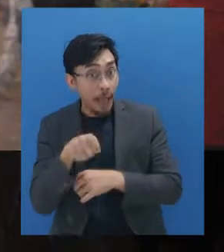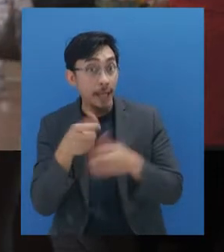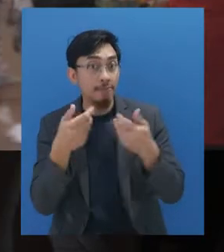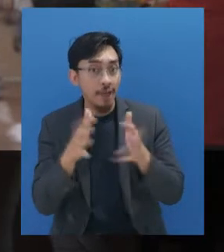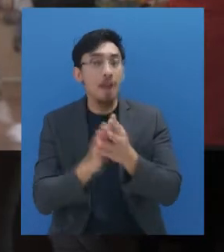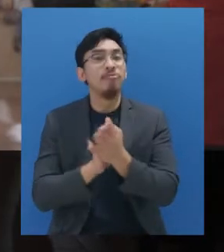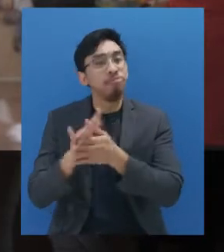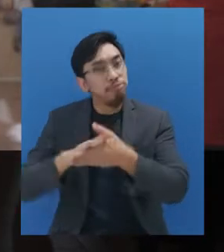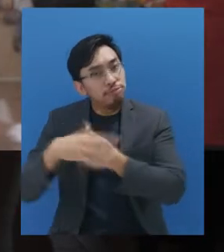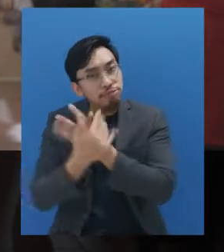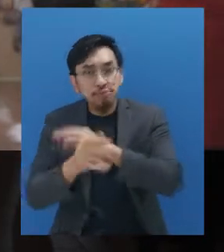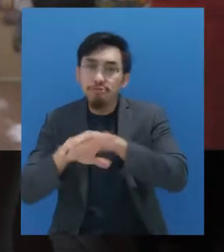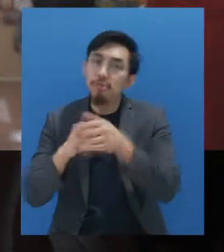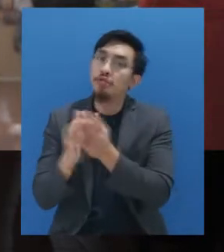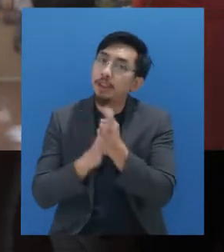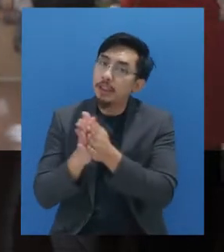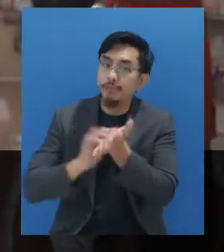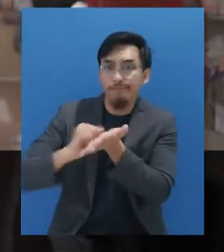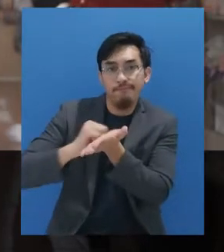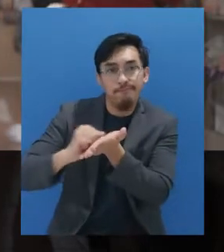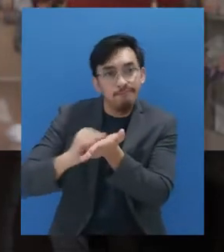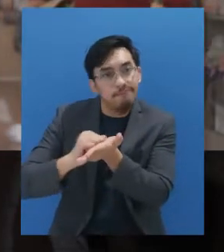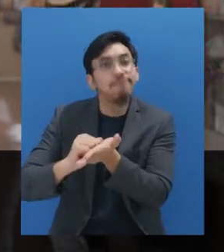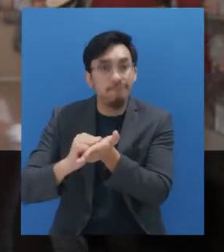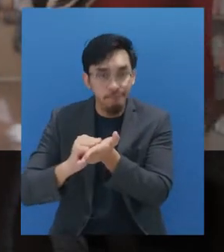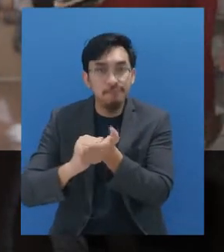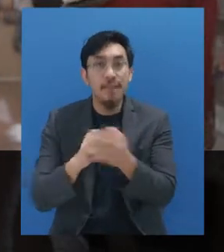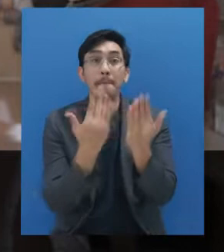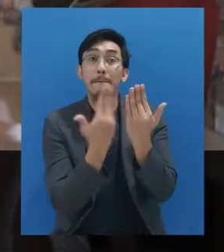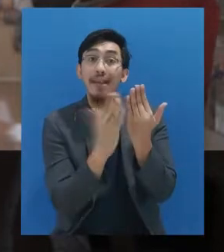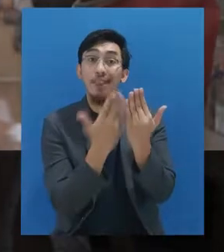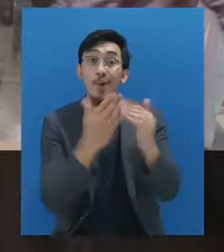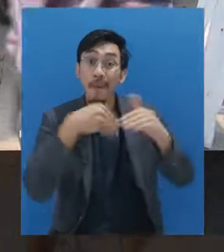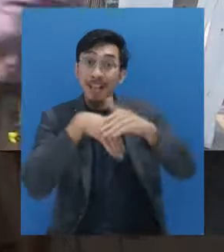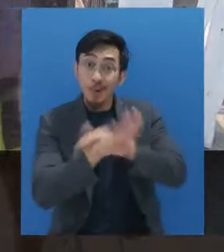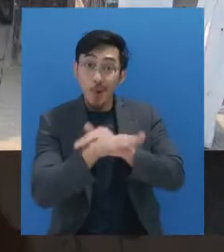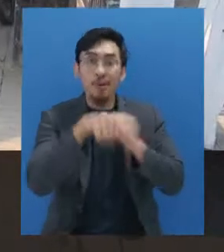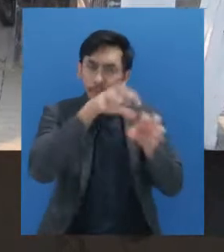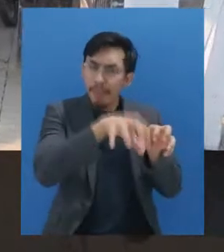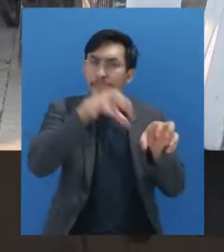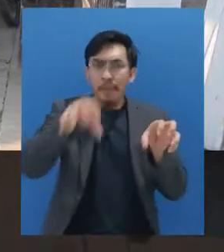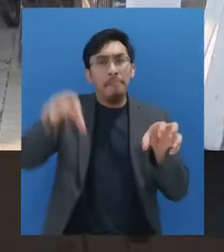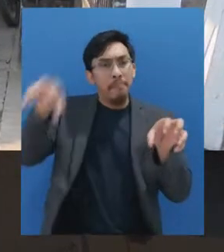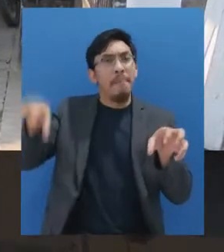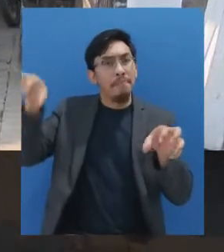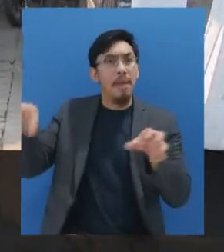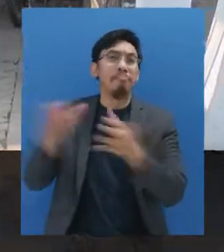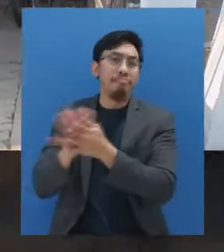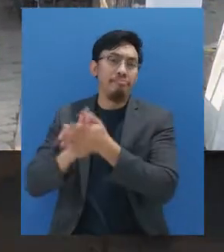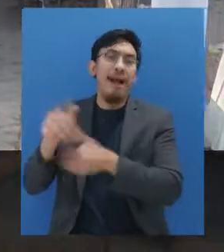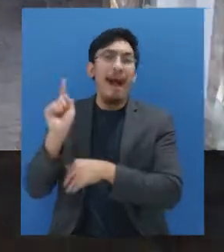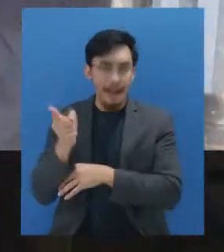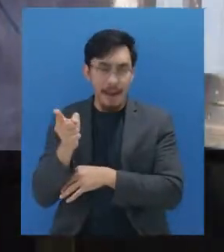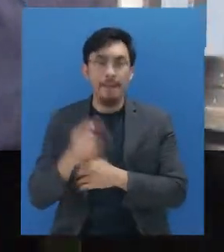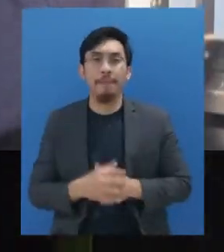Dan wisoh ini pakai ini, cuci ini. Terus semua ada, sepertinya kita mencuci tangan itu,